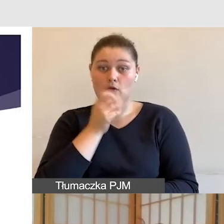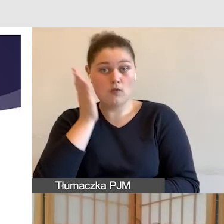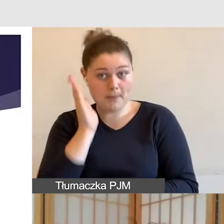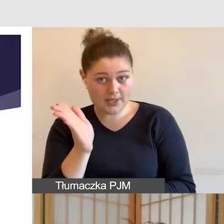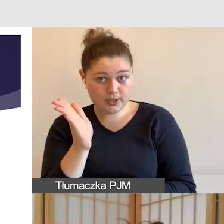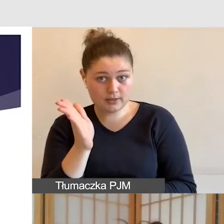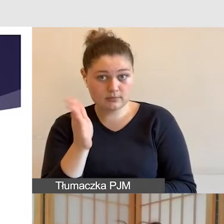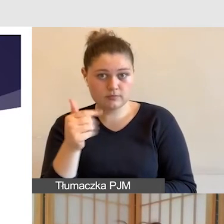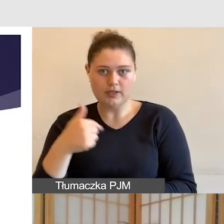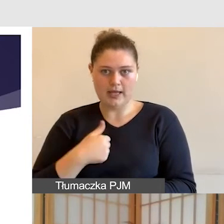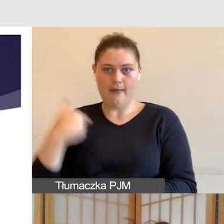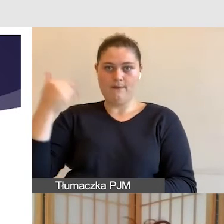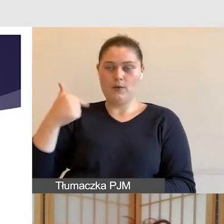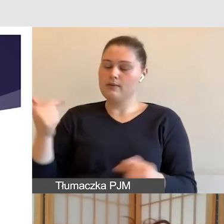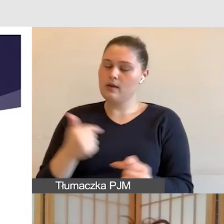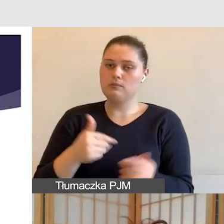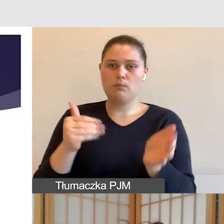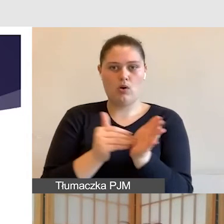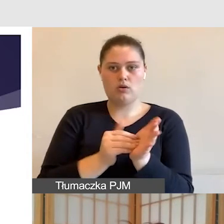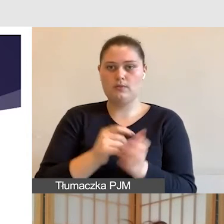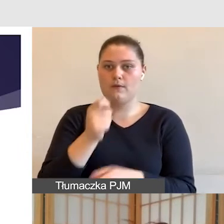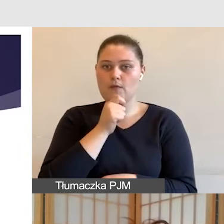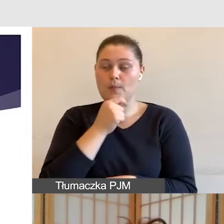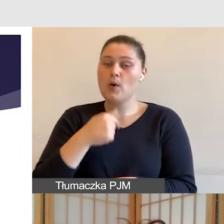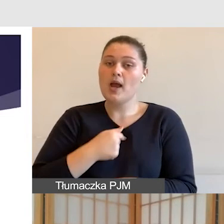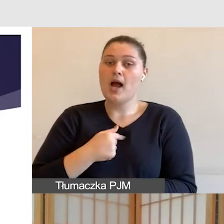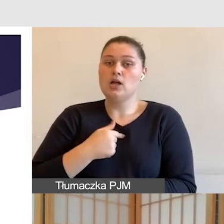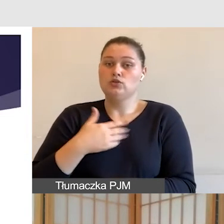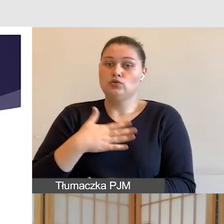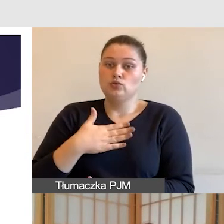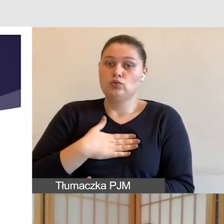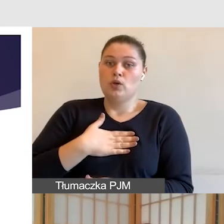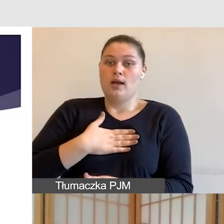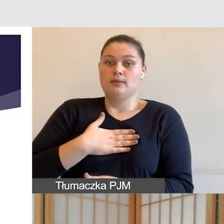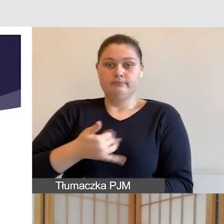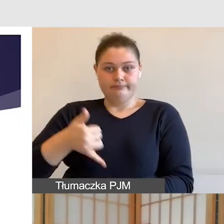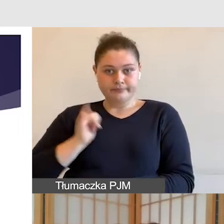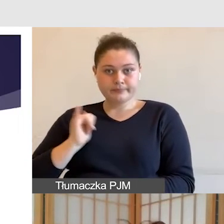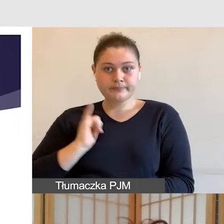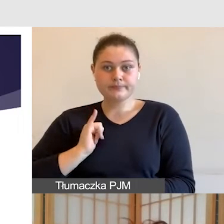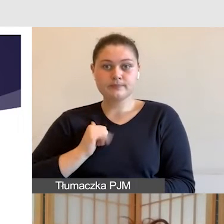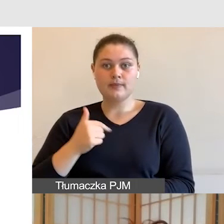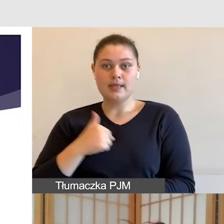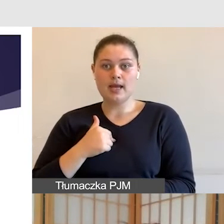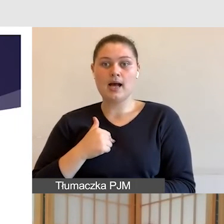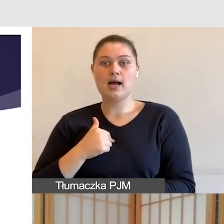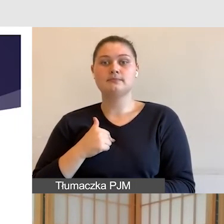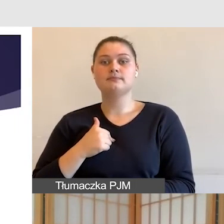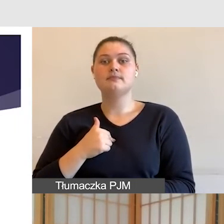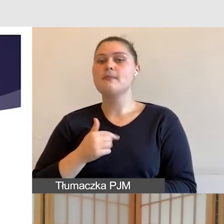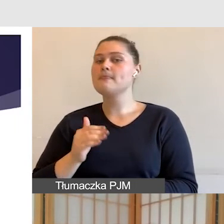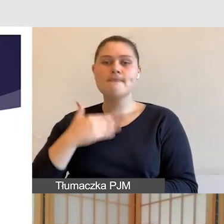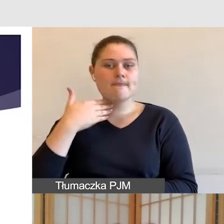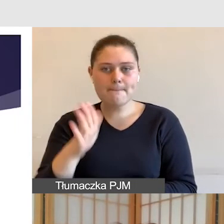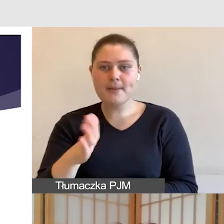wcześniej, jest to bardzo ważne, ponieważ ja czuję komfort, że nie będę zmęczona po 5-6 godzinie takiego